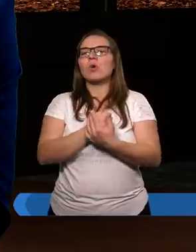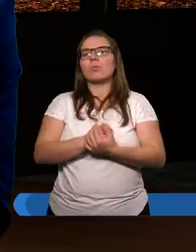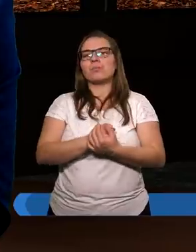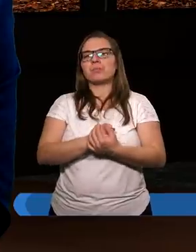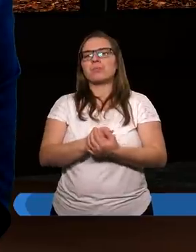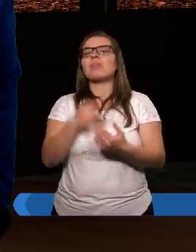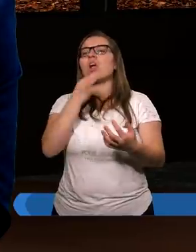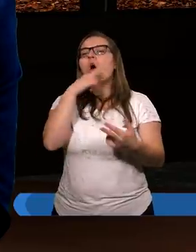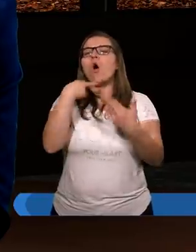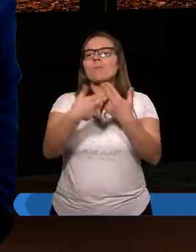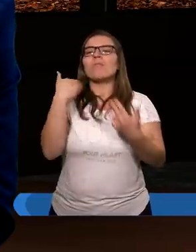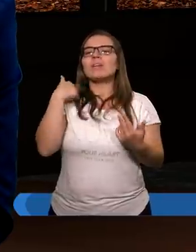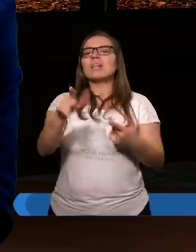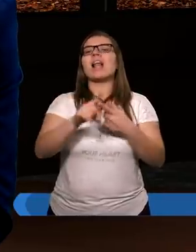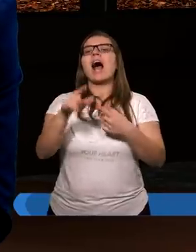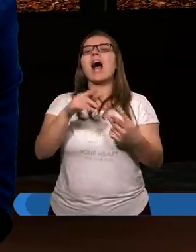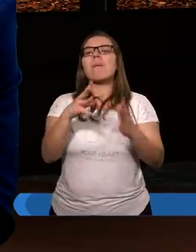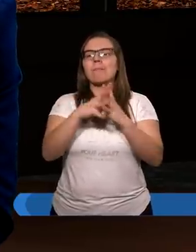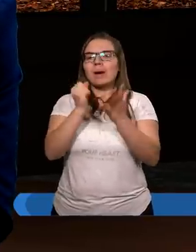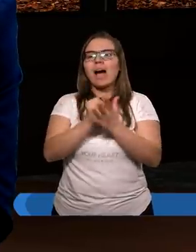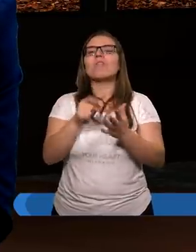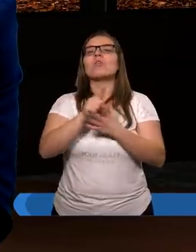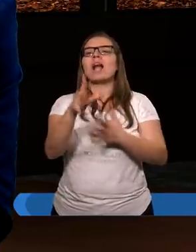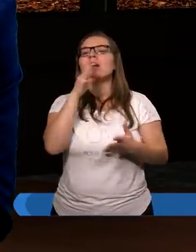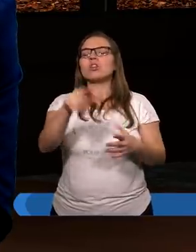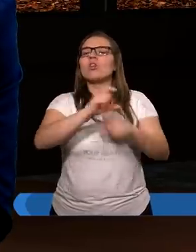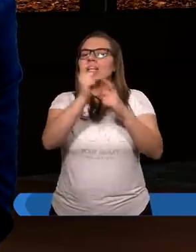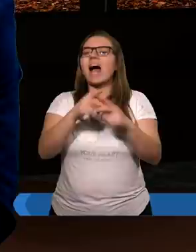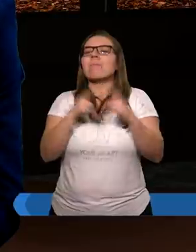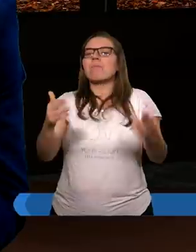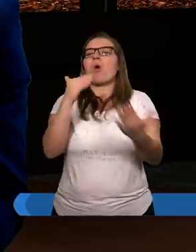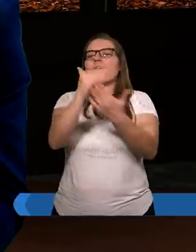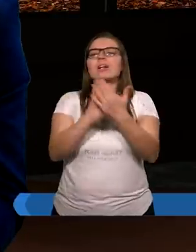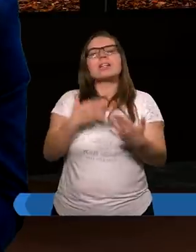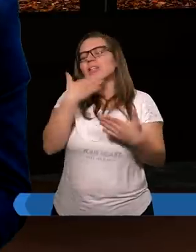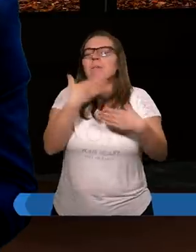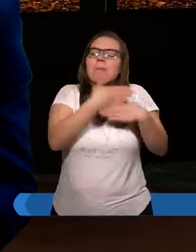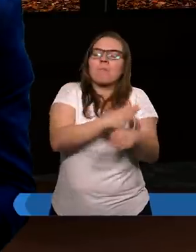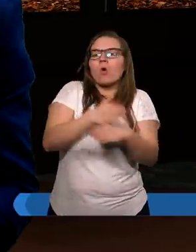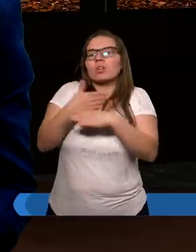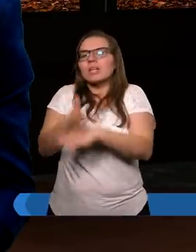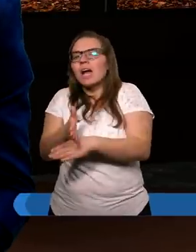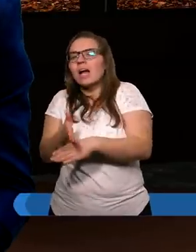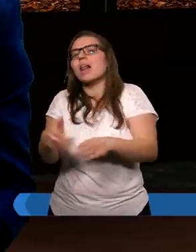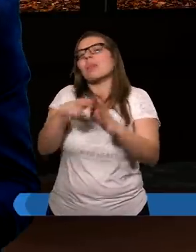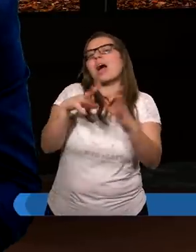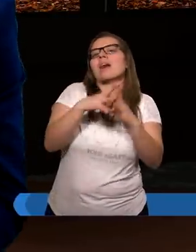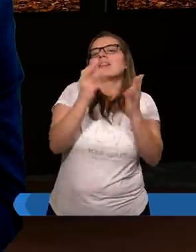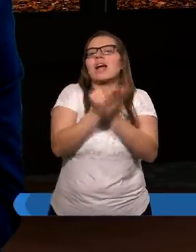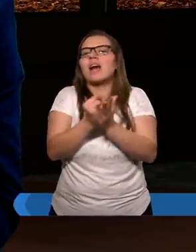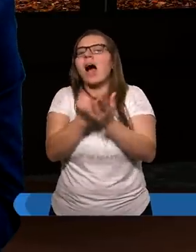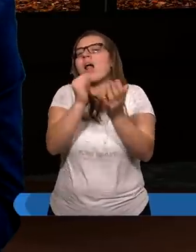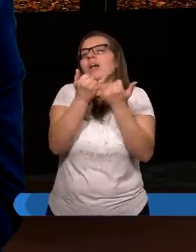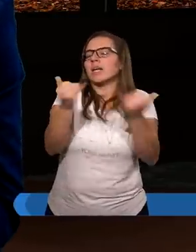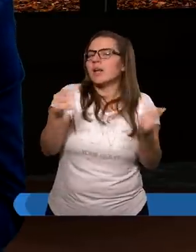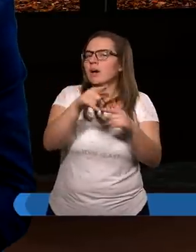I odpowiedź była taka, że prawo dla Żyda to cały pięcioksiąg, cała Tora. To nie jest podział na dekalog i